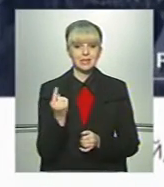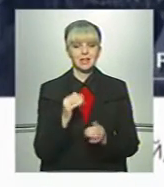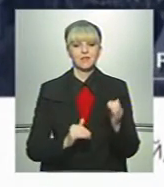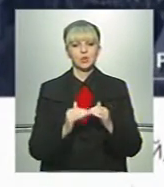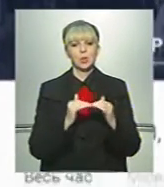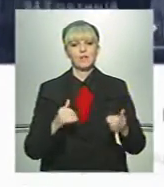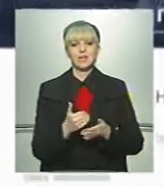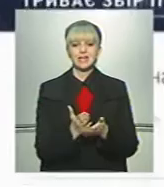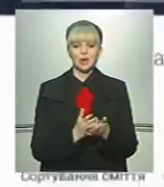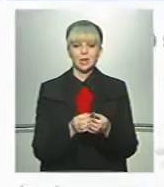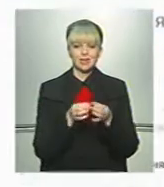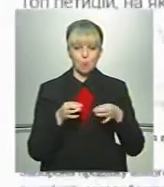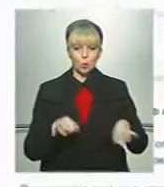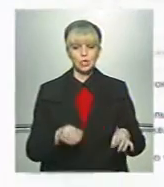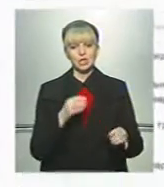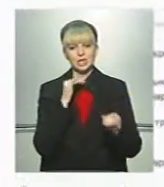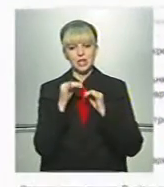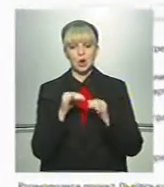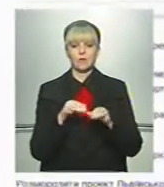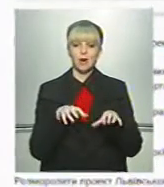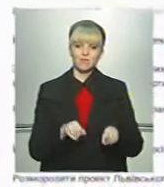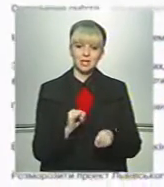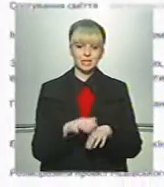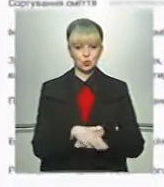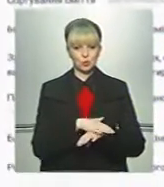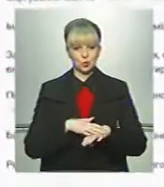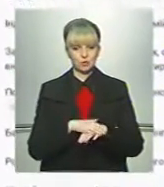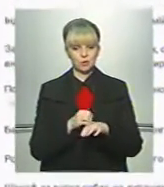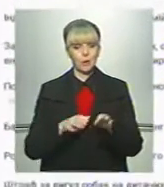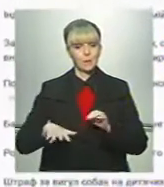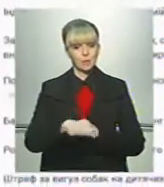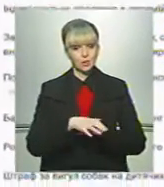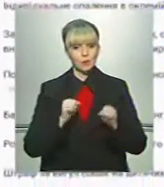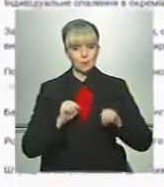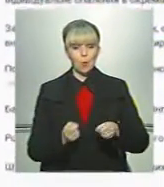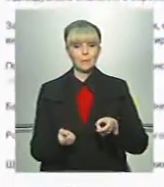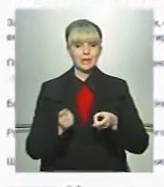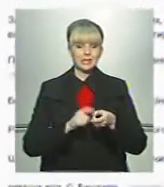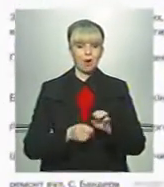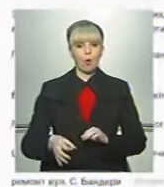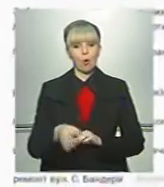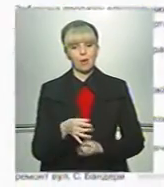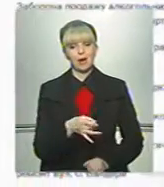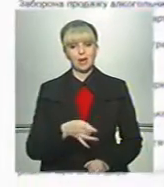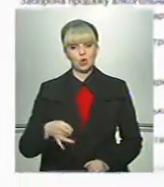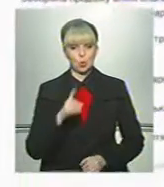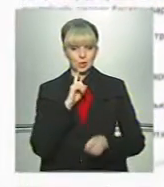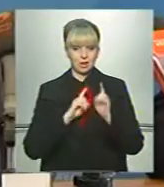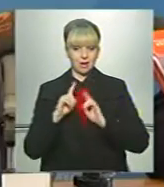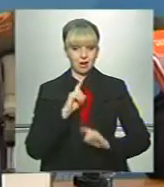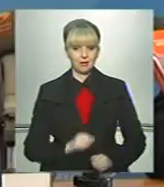високий рівень якості демократичного діалогу між владою та суспільством. До платформи також зможуть приєднатися обласні та районні ради.